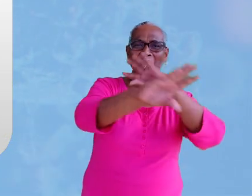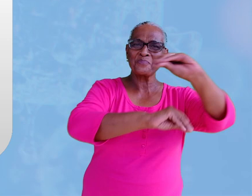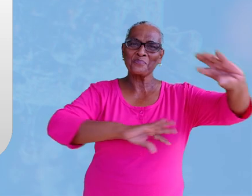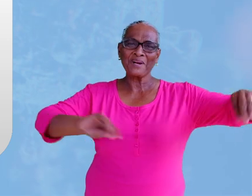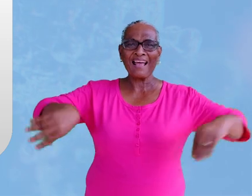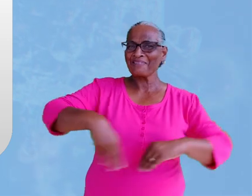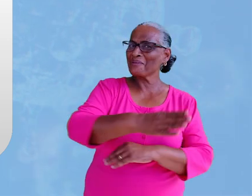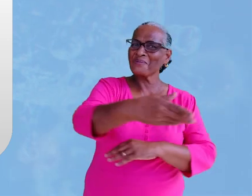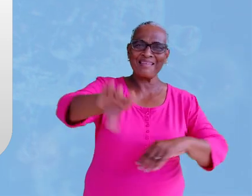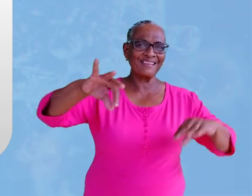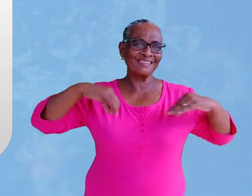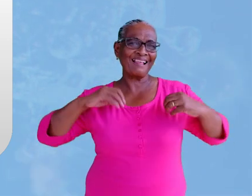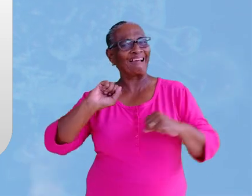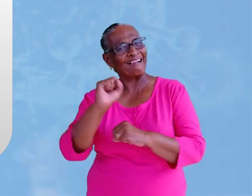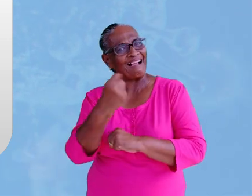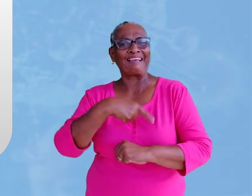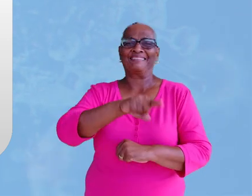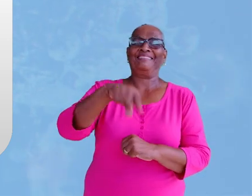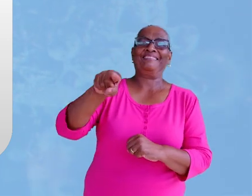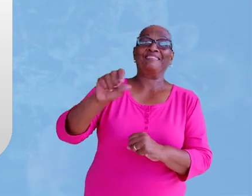iedereen samen zijn.